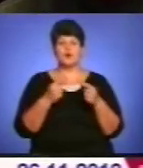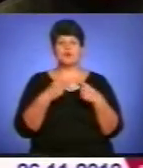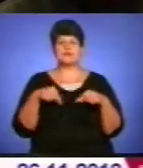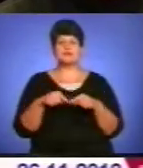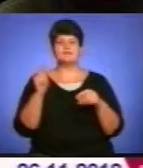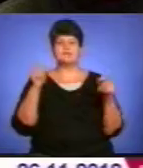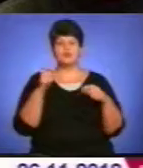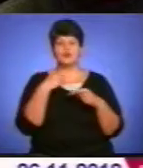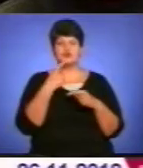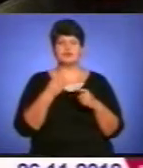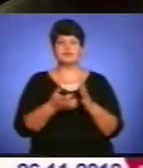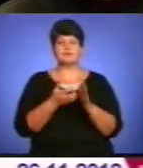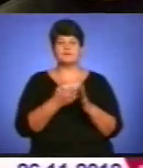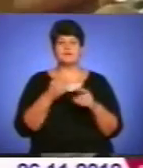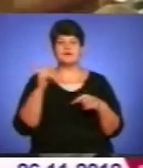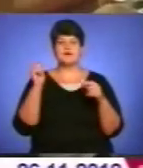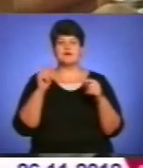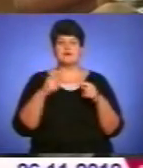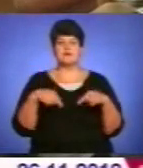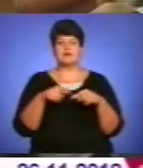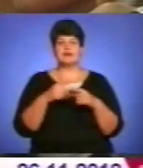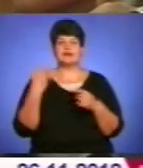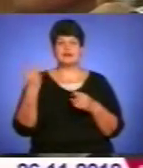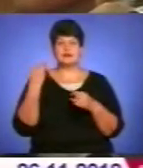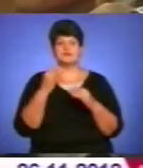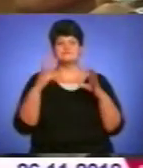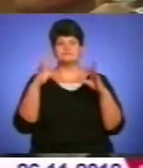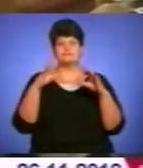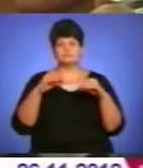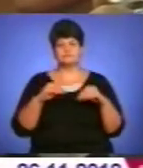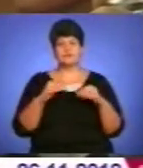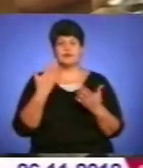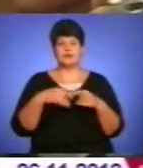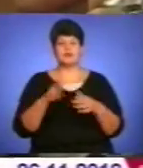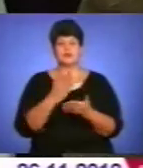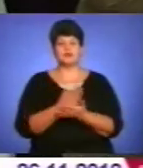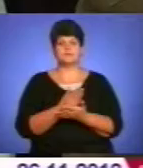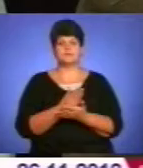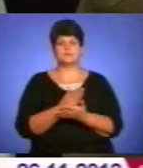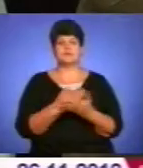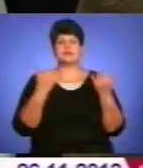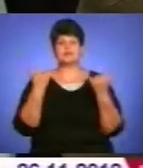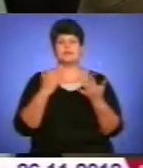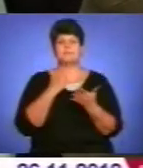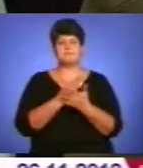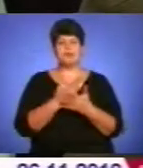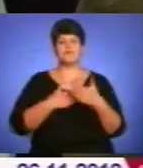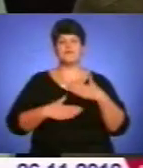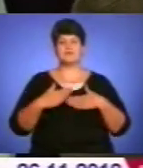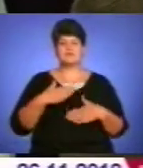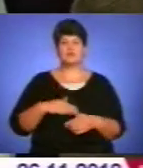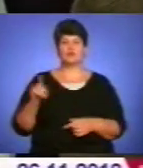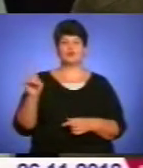стверджують, що через нестачу фінансування інтерес до фестивалю дещо пригас. Проте він все одно є. На сьогодні ми маємо втіху, що